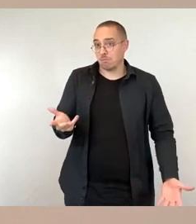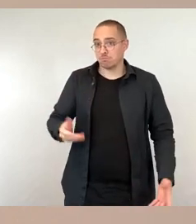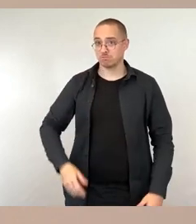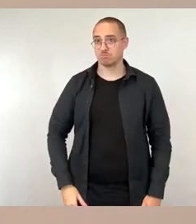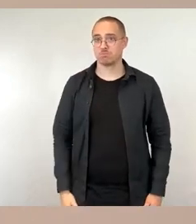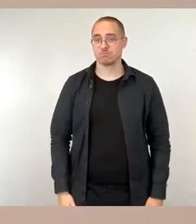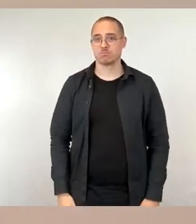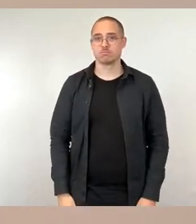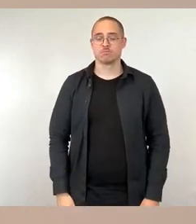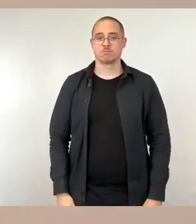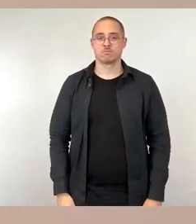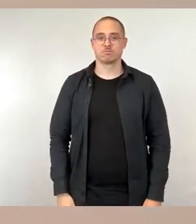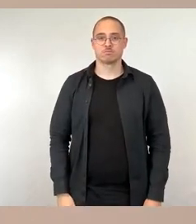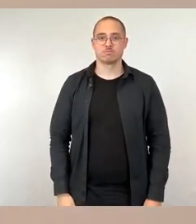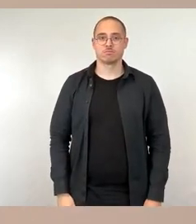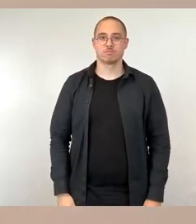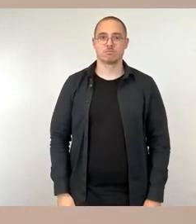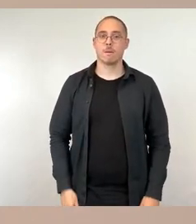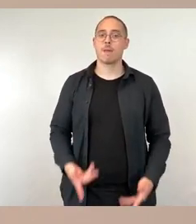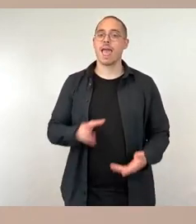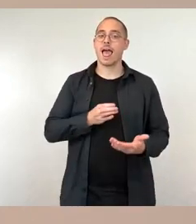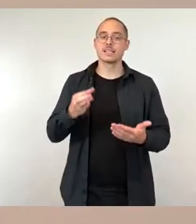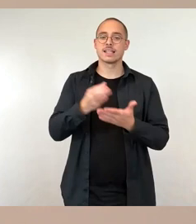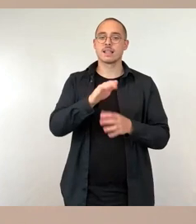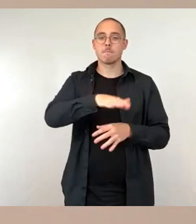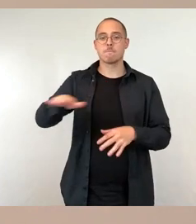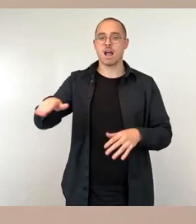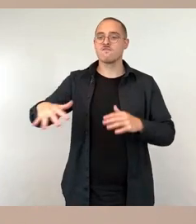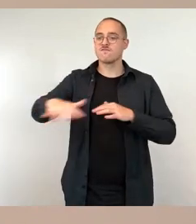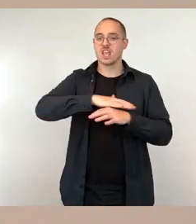Ersatzparkflächen im öffentlichen Verkehrsraum können wir an der Stelle nicht anbieten.